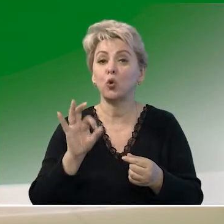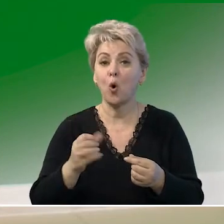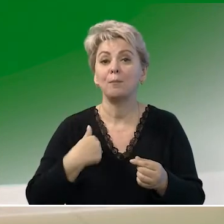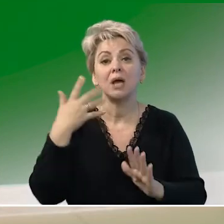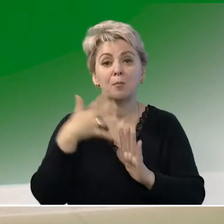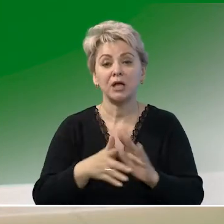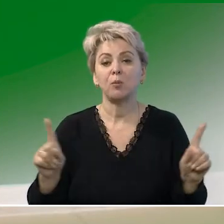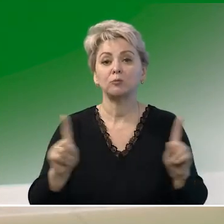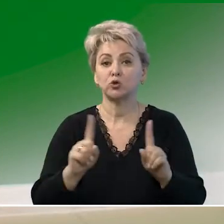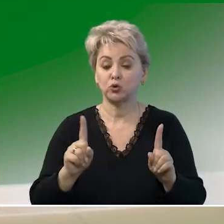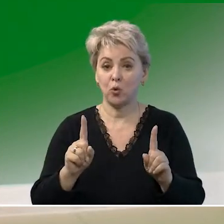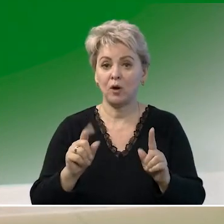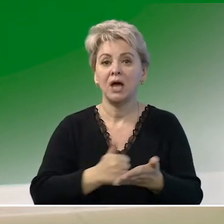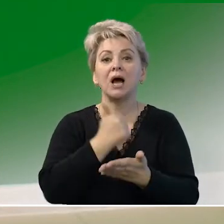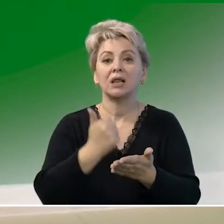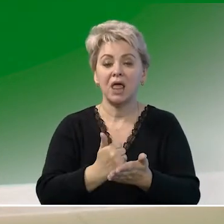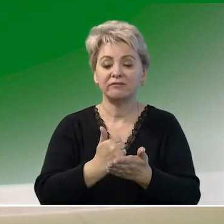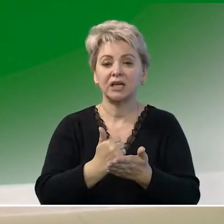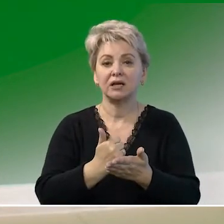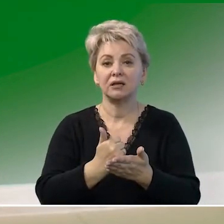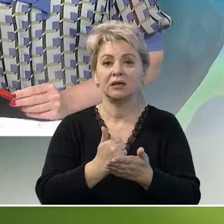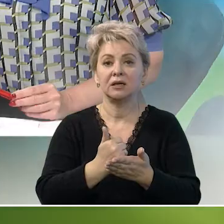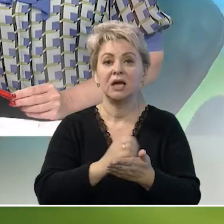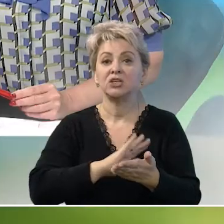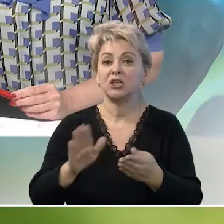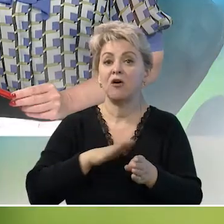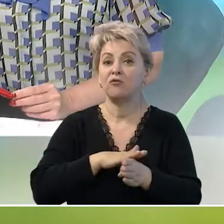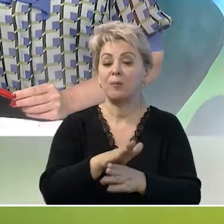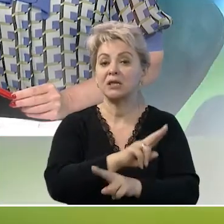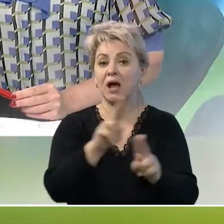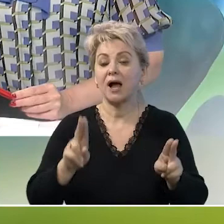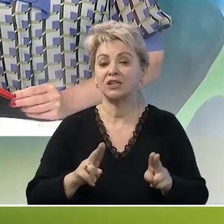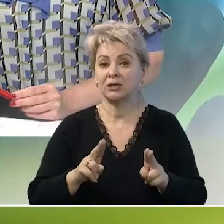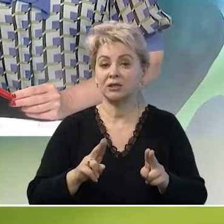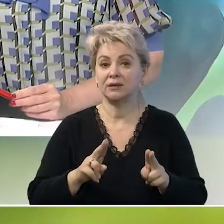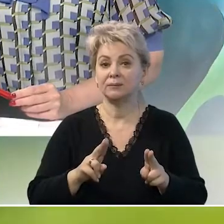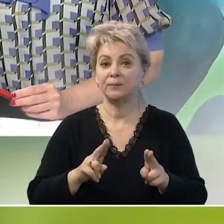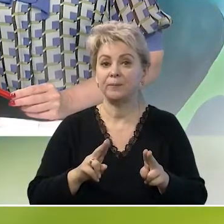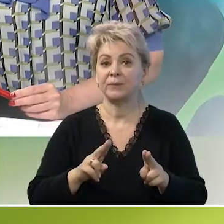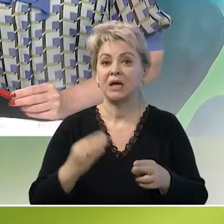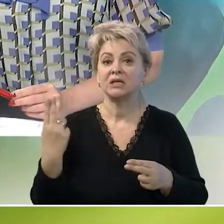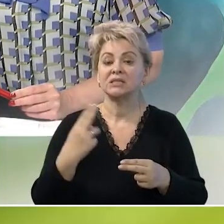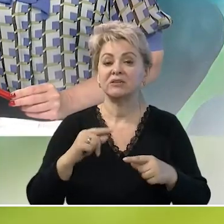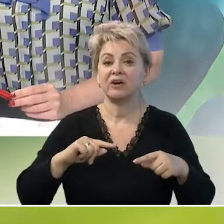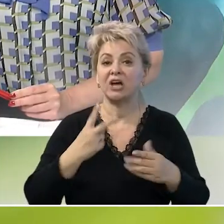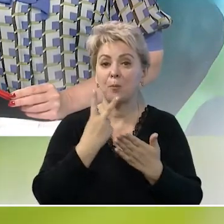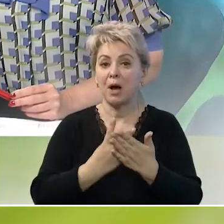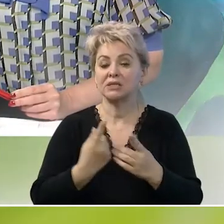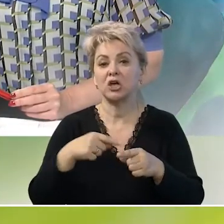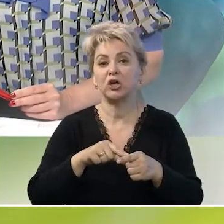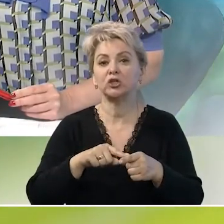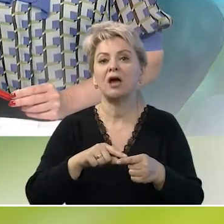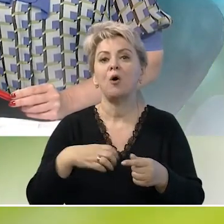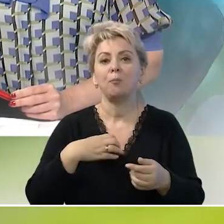мы понимаем, что главное не выполнение каких-то цифровых показателей. Это,